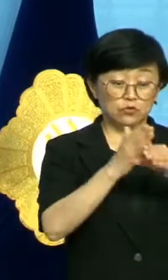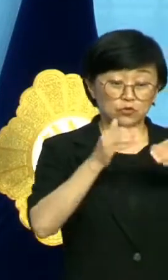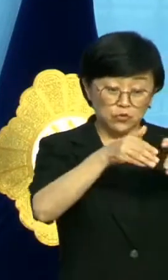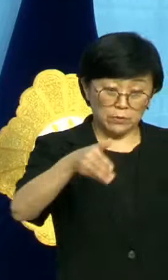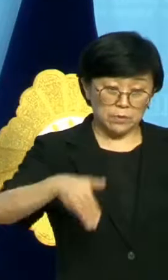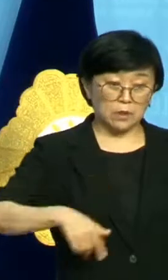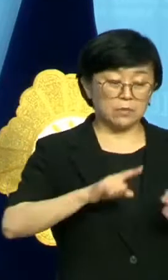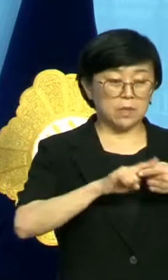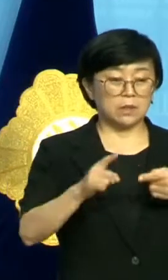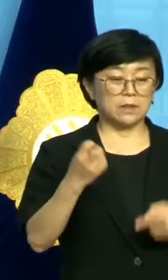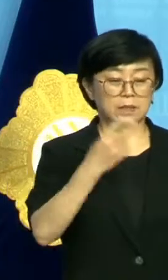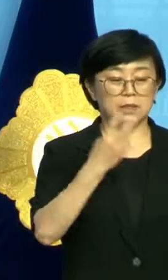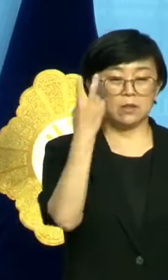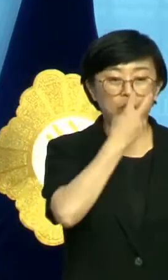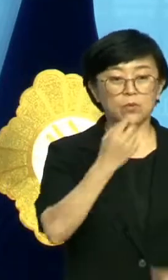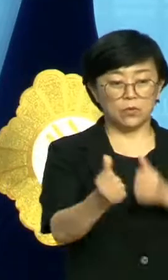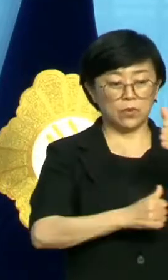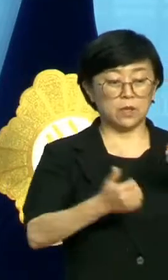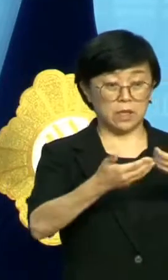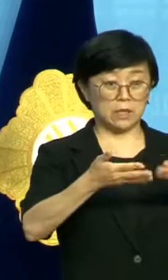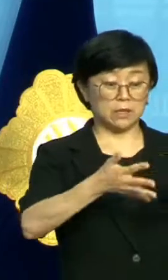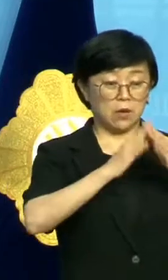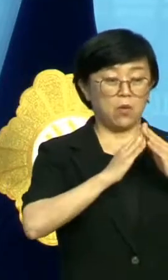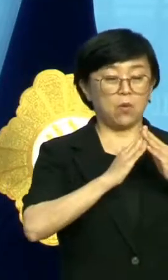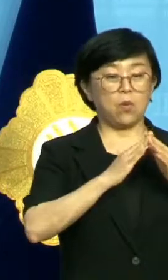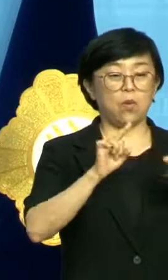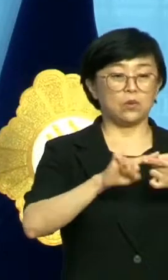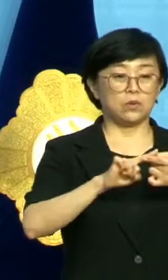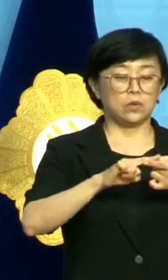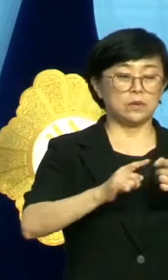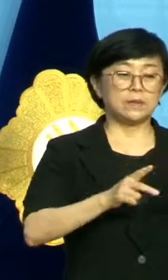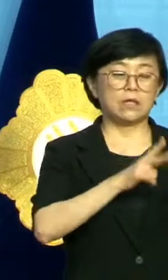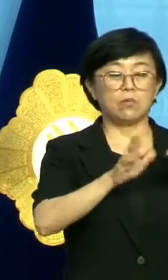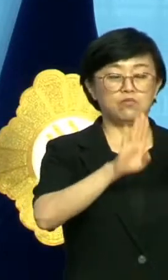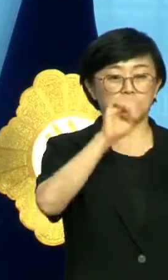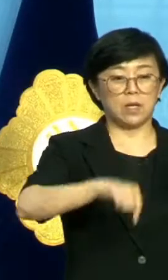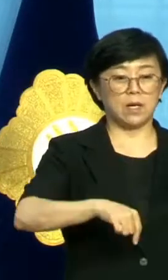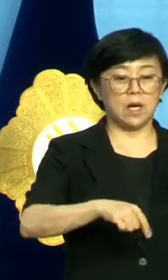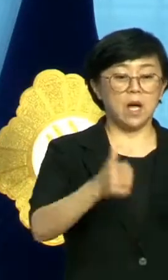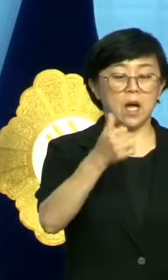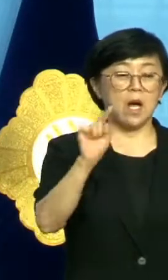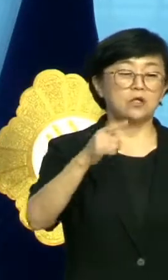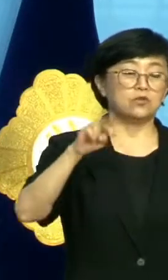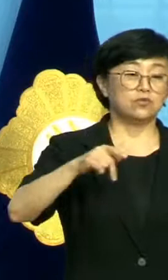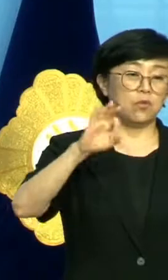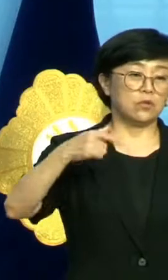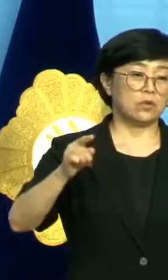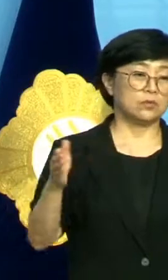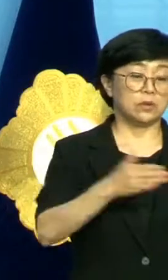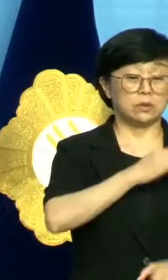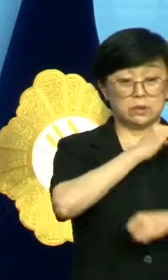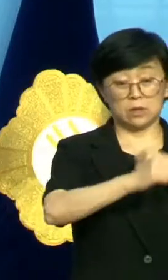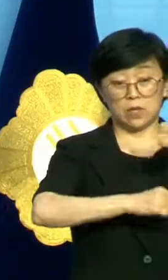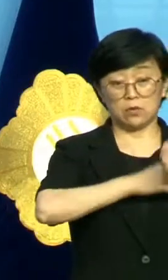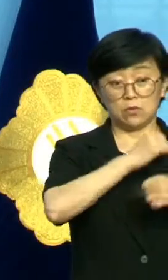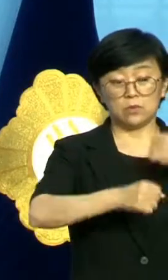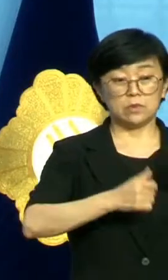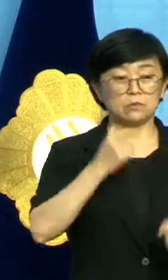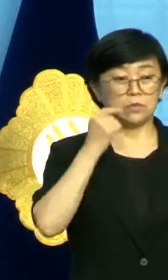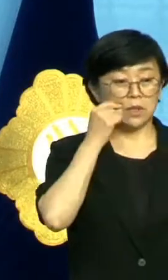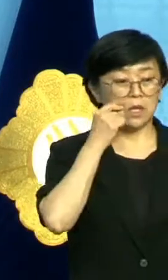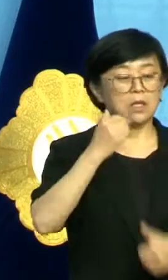인사라며 재검토위원회를 구성하고 탈핵단체 등을 배제한 산업부가 한수원의 익힘으로부터 자유로울 수 없는